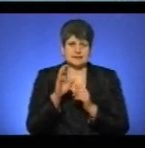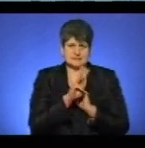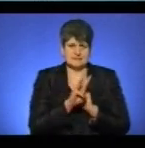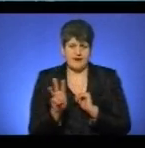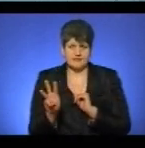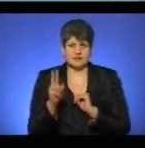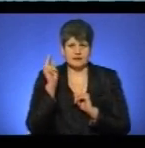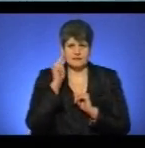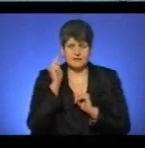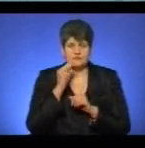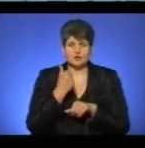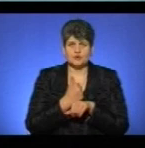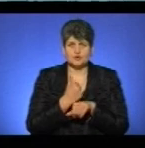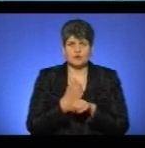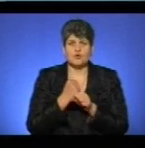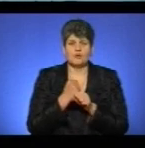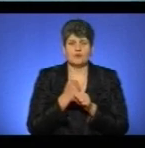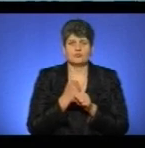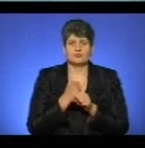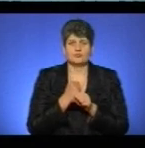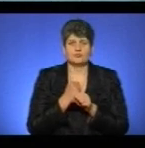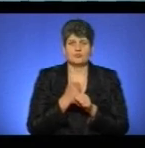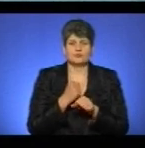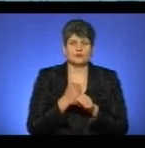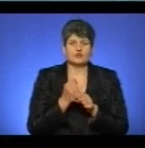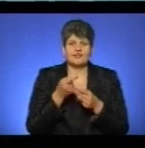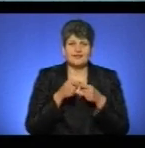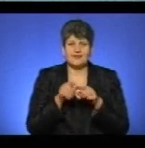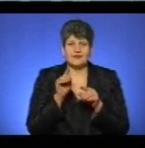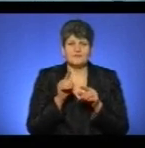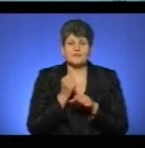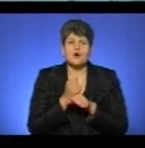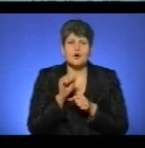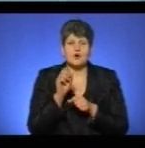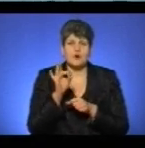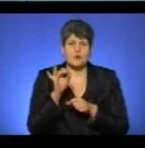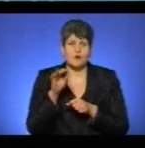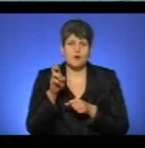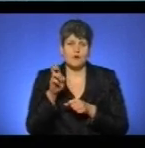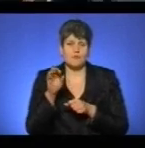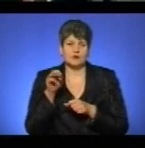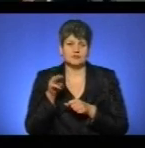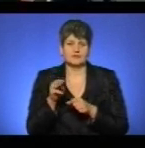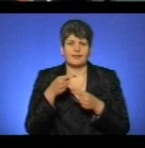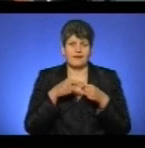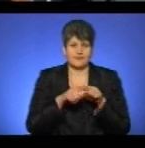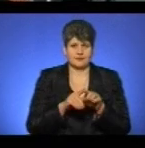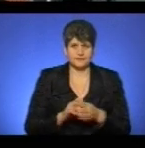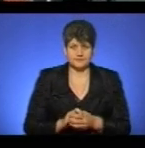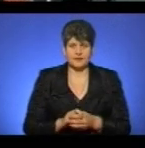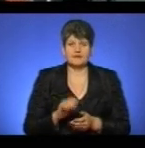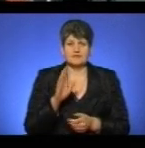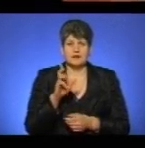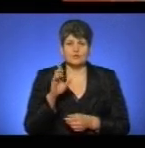І вивчать основи робототехніки. Як складати роботи, як їх програмувати. Віталій